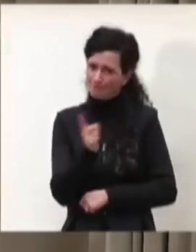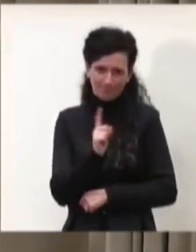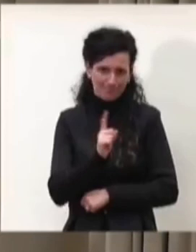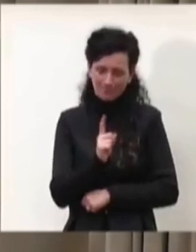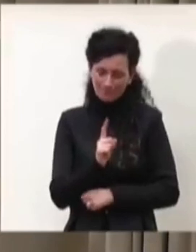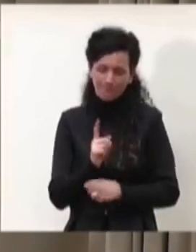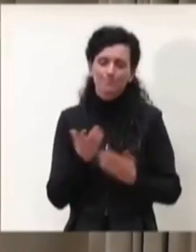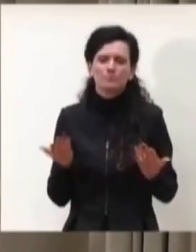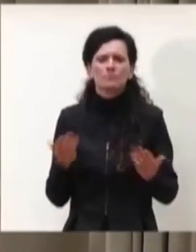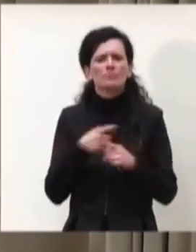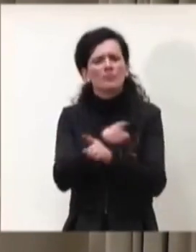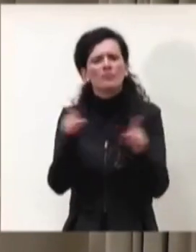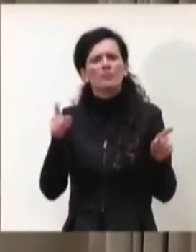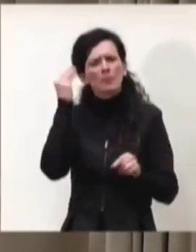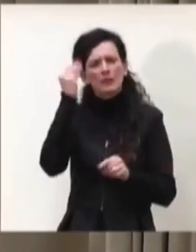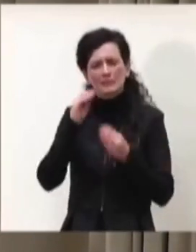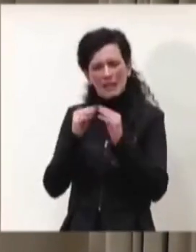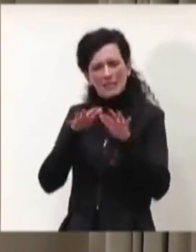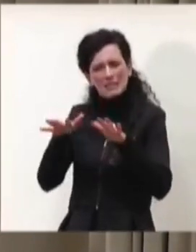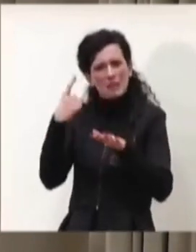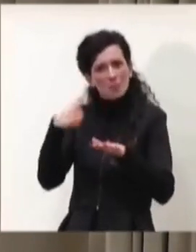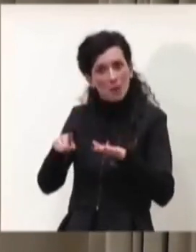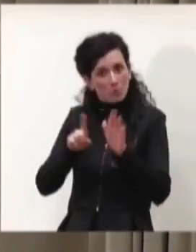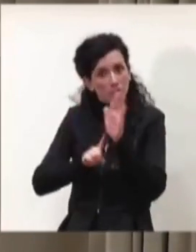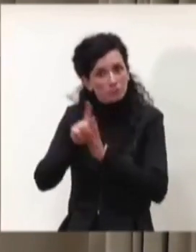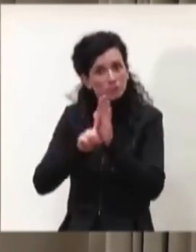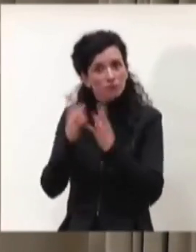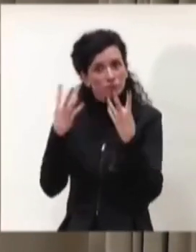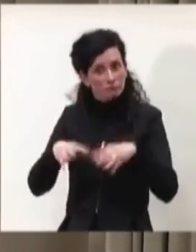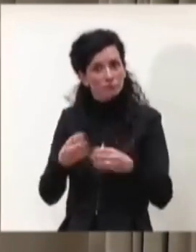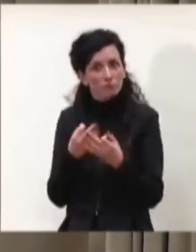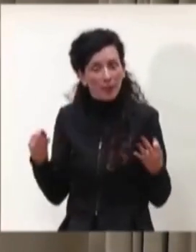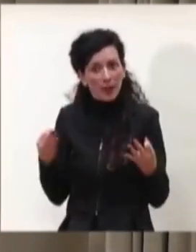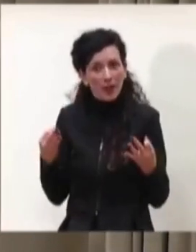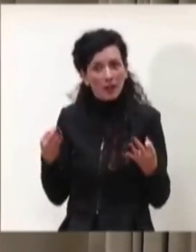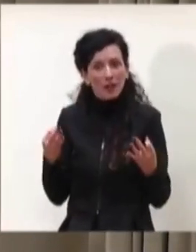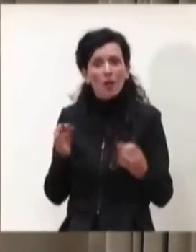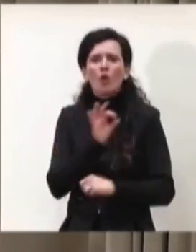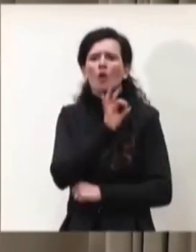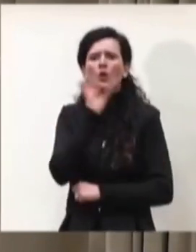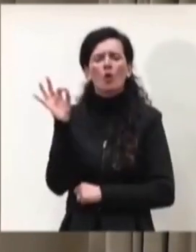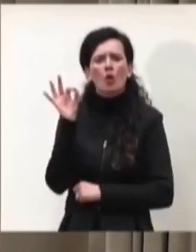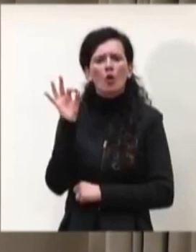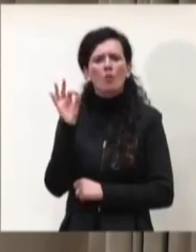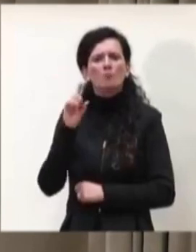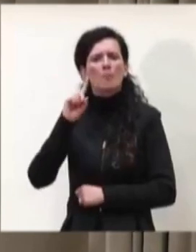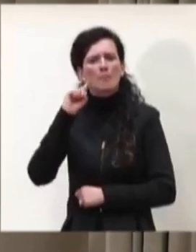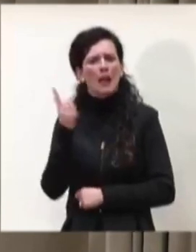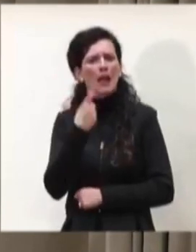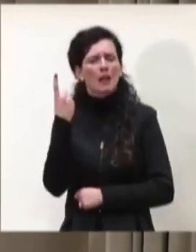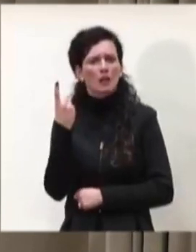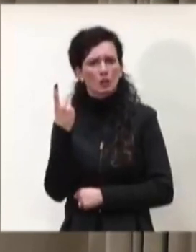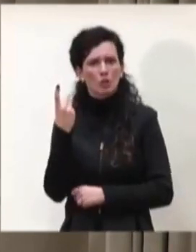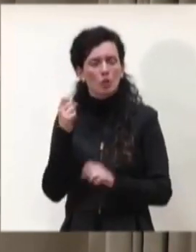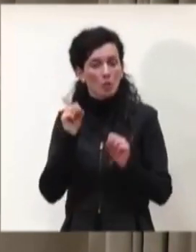sistema ancora efficace? Oppure sarebbe opportuno